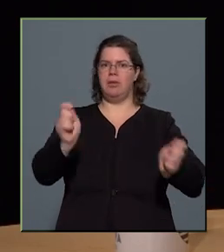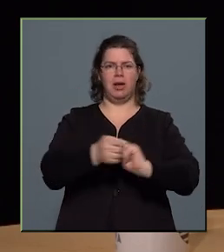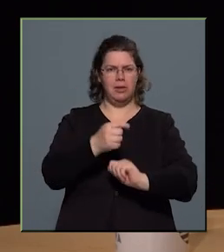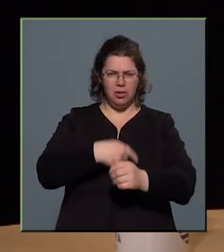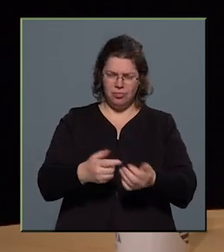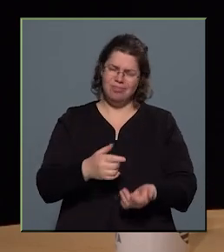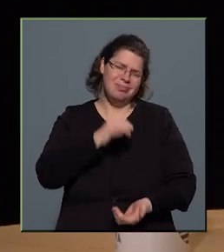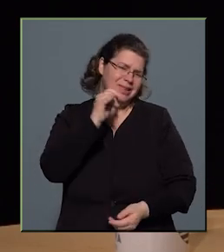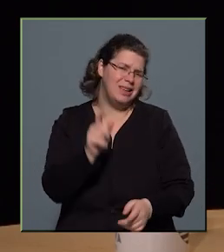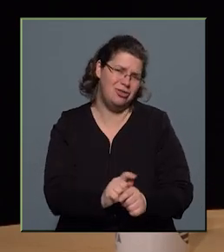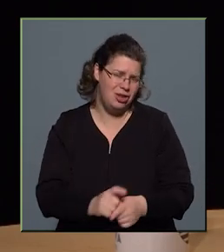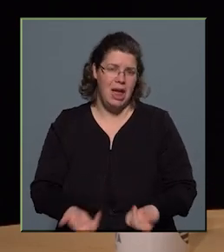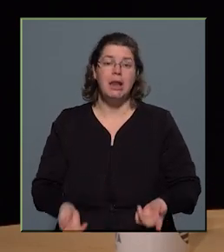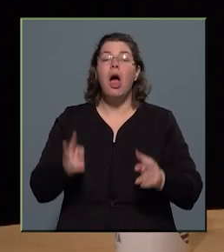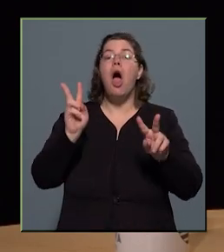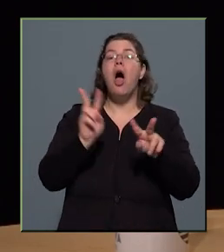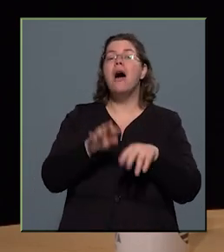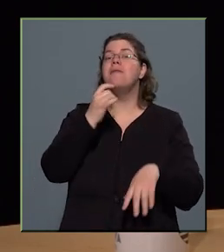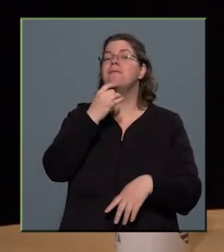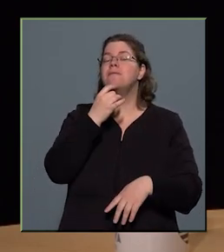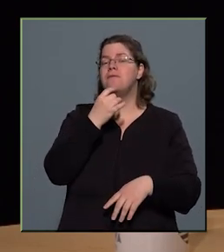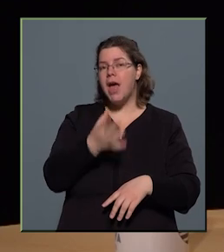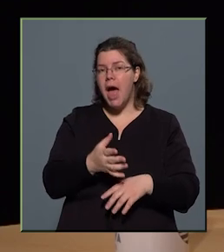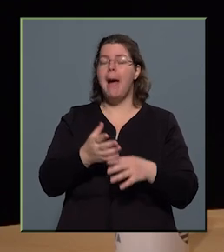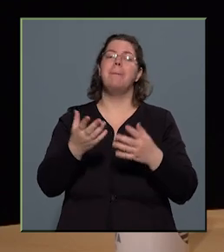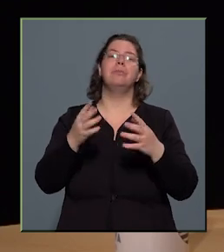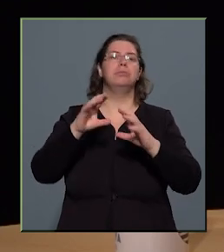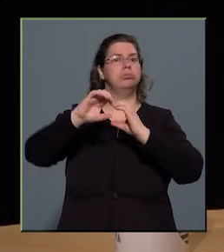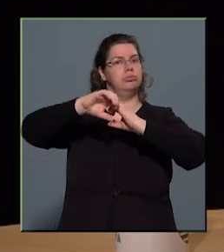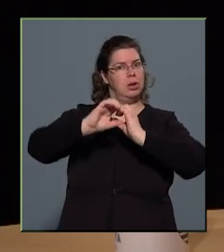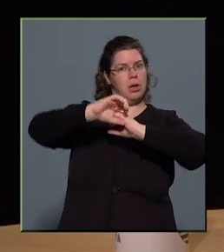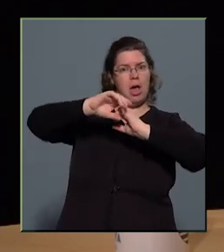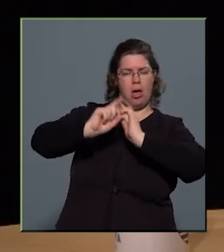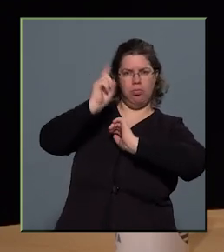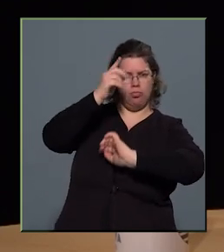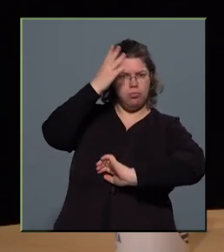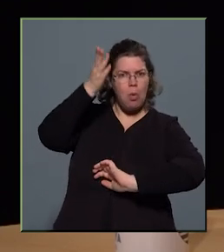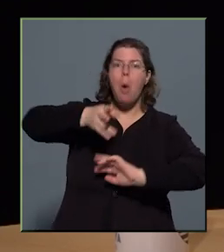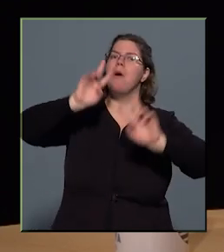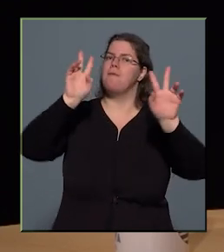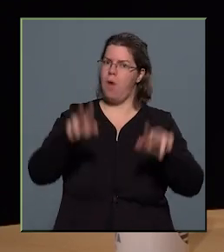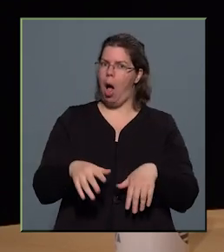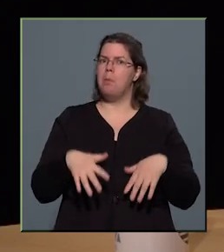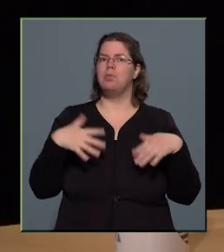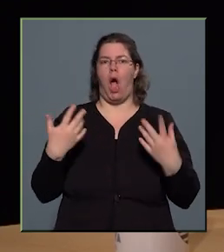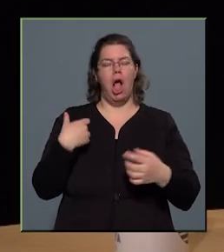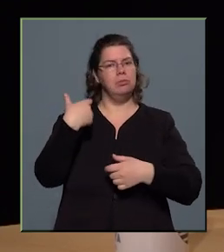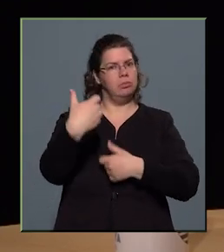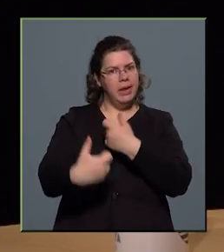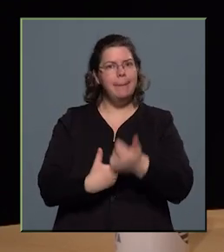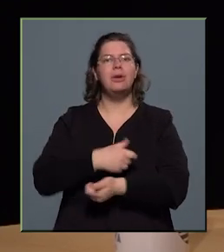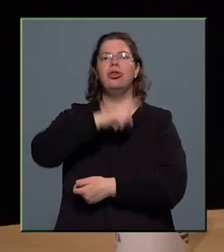Nincs ilyen. A Webb űrtávcső az tényleg egy jelentős mérföldkő, egy nagy előrelépés az